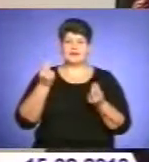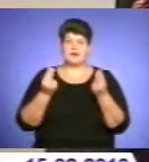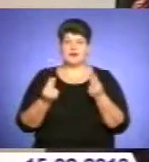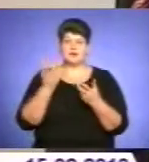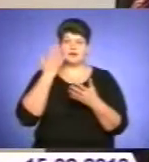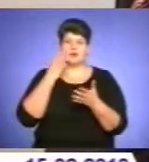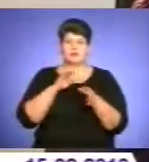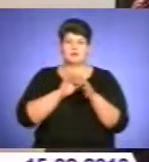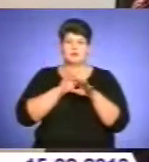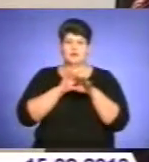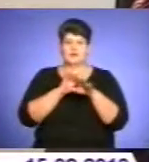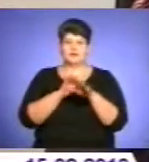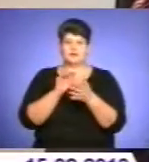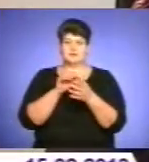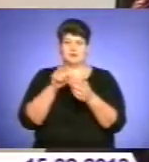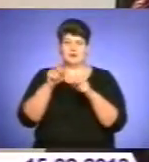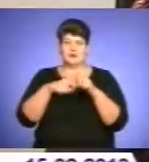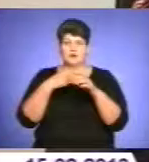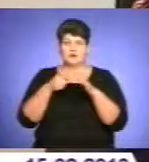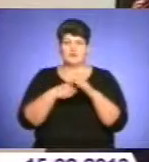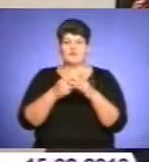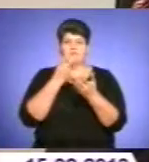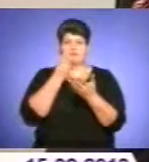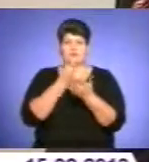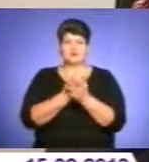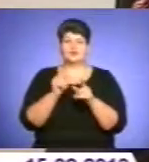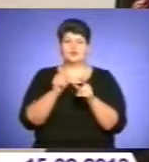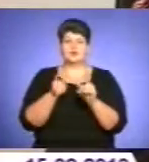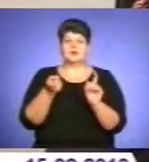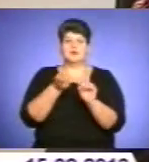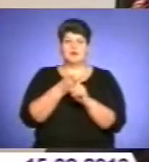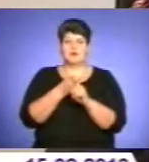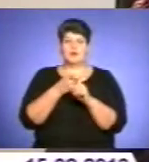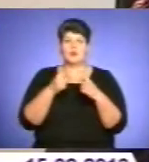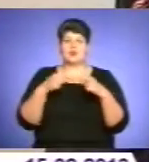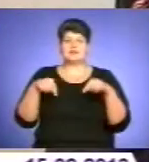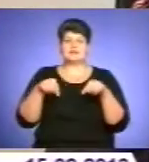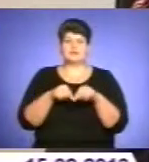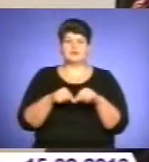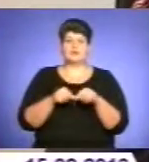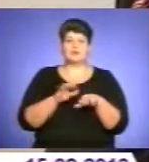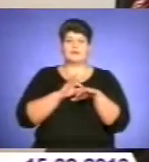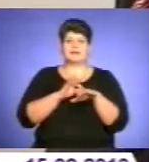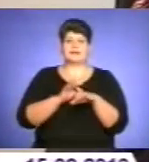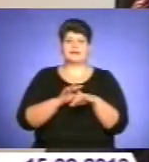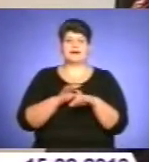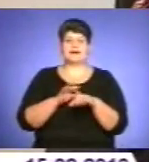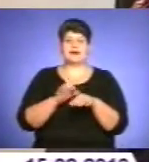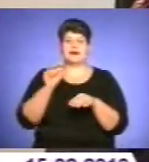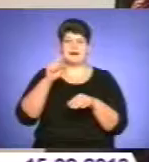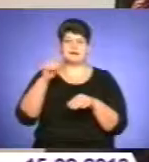документування викрито причетність організаторів даного закладу до здійснення азартних ігор, а також